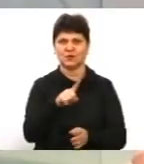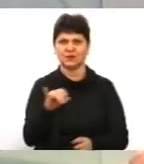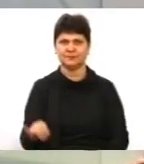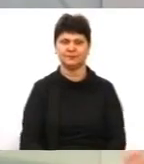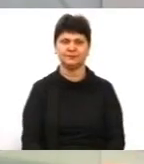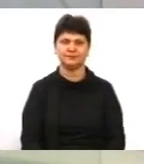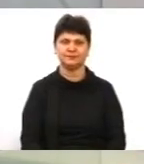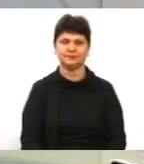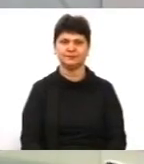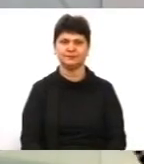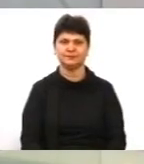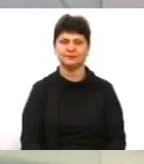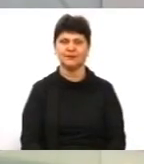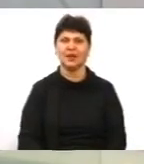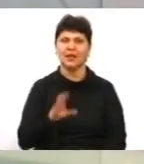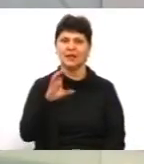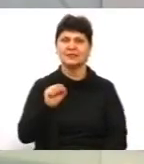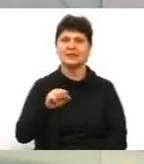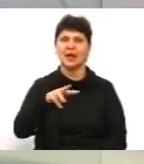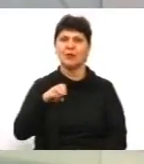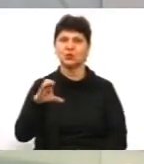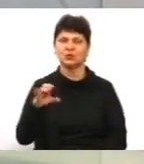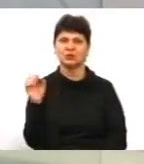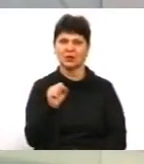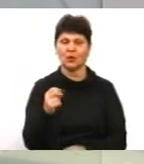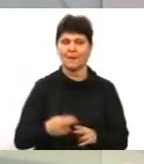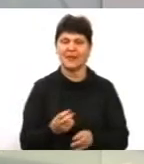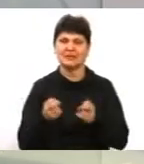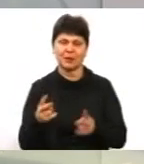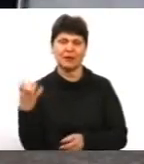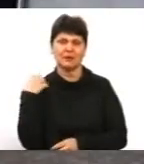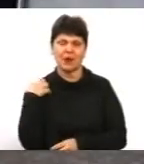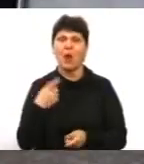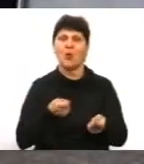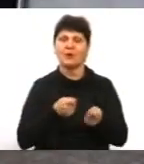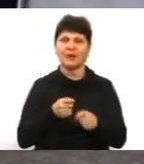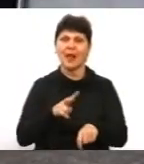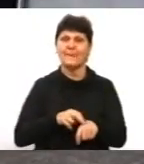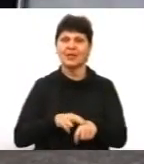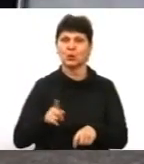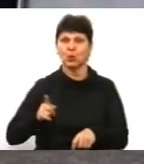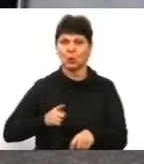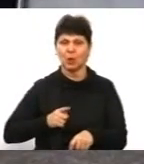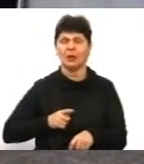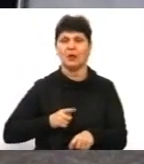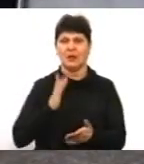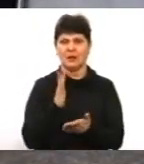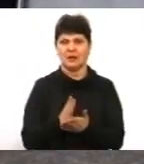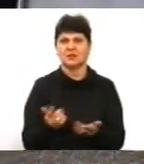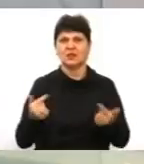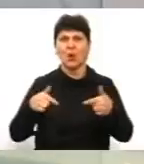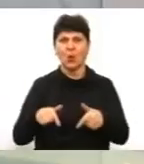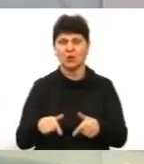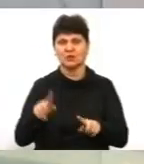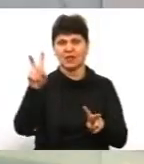Анатолій Самусь, начальник відділу безпеки дорожнього руху, управління патрульної поліції Вінницької області, гість прямоефірної студії «Теми дня»